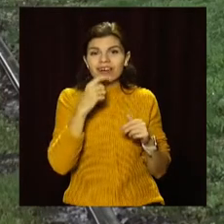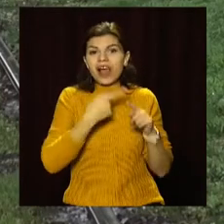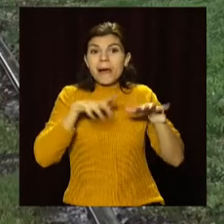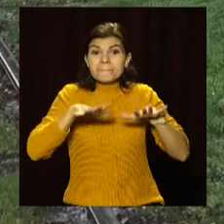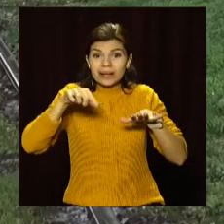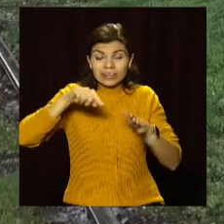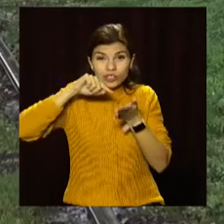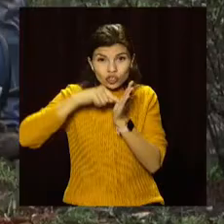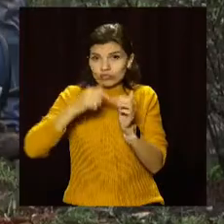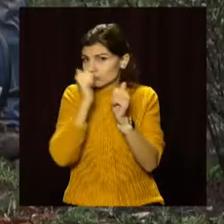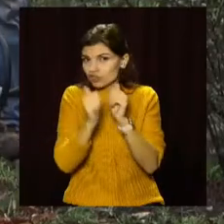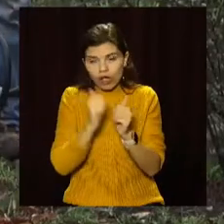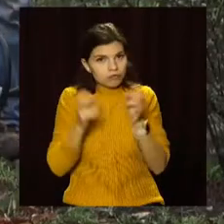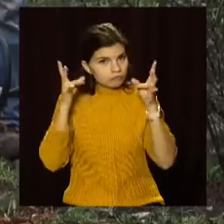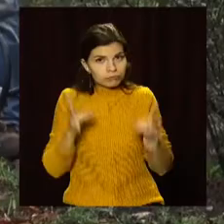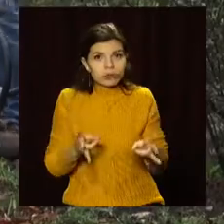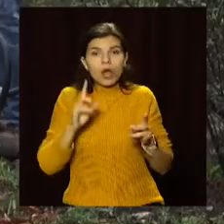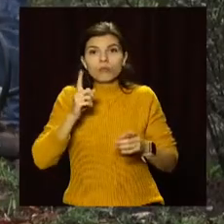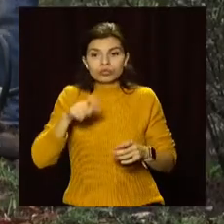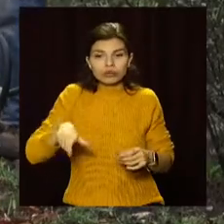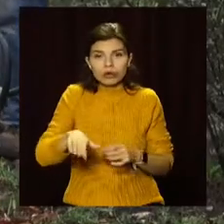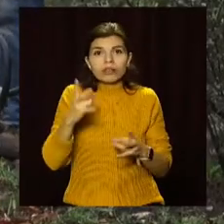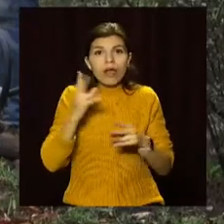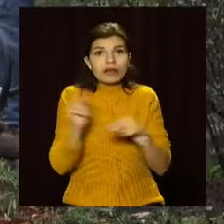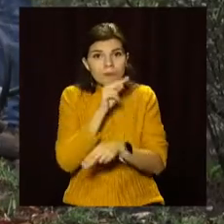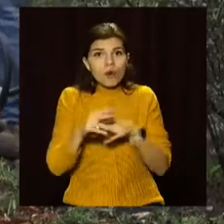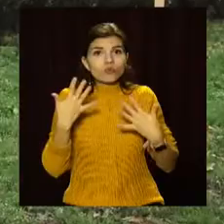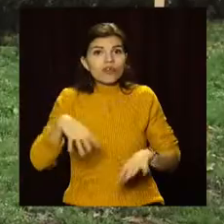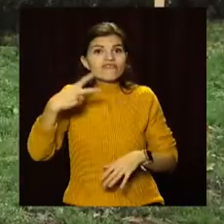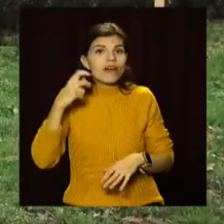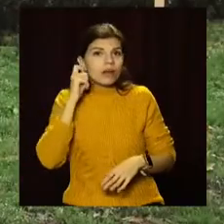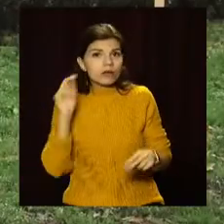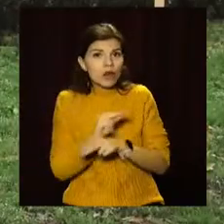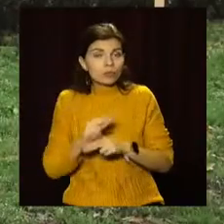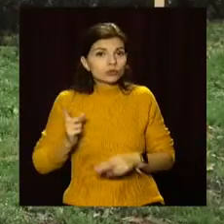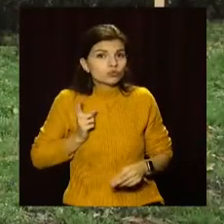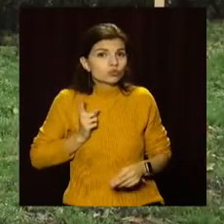цьому місці стаються часто, бо колія чекає ремонту понад 20 років.